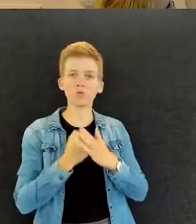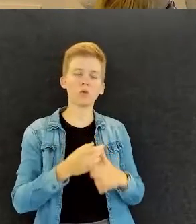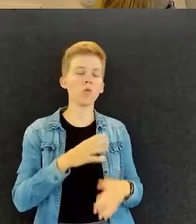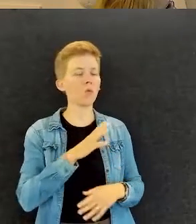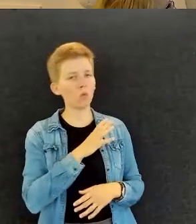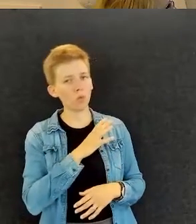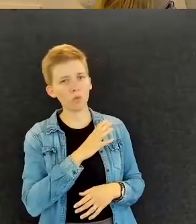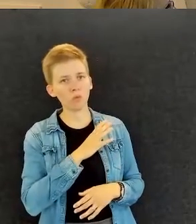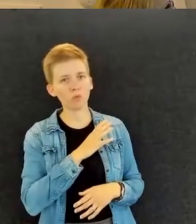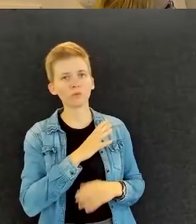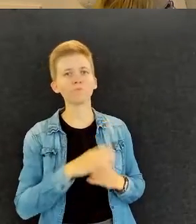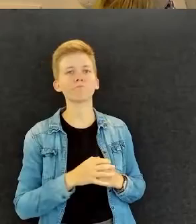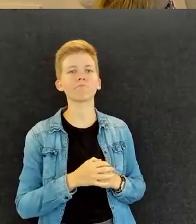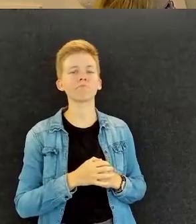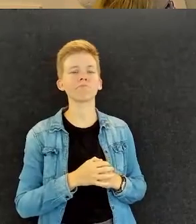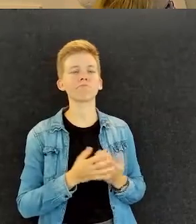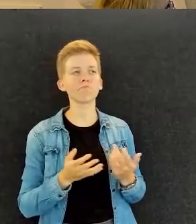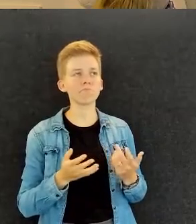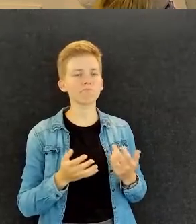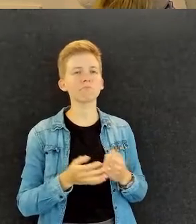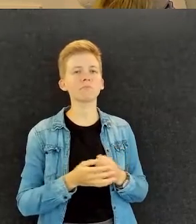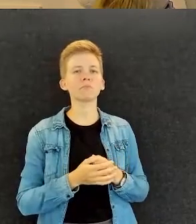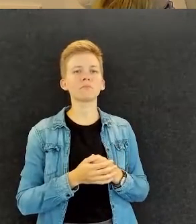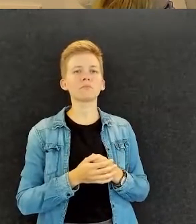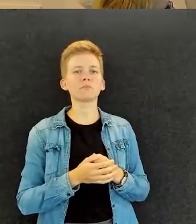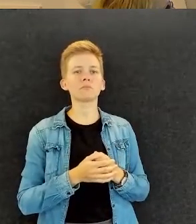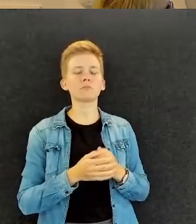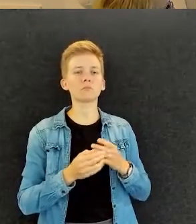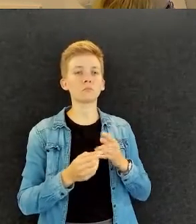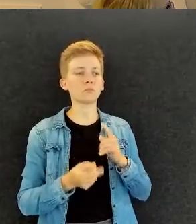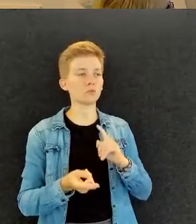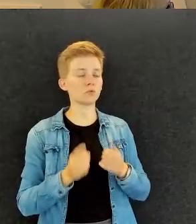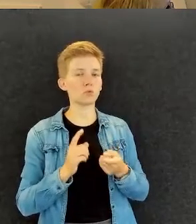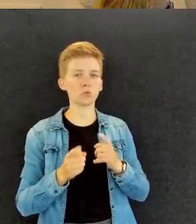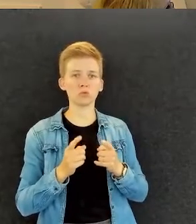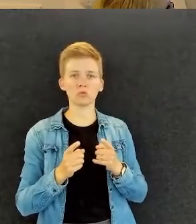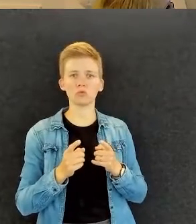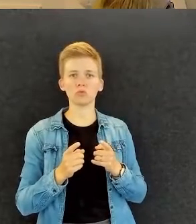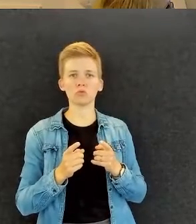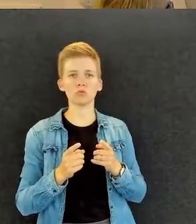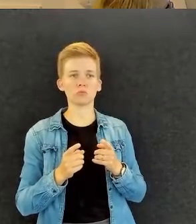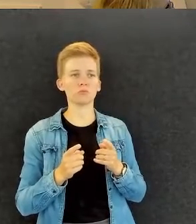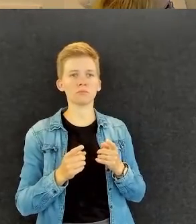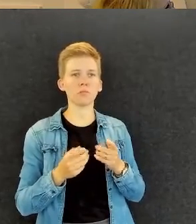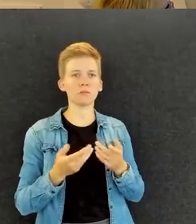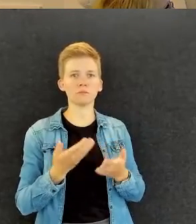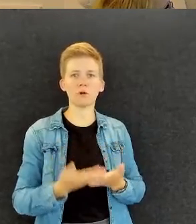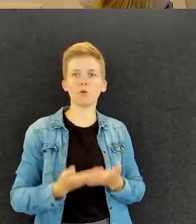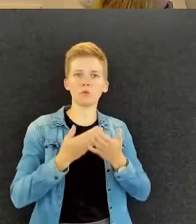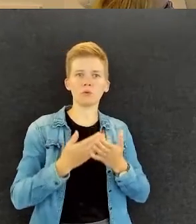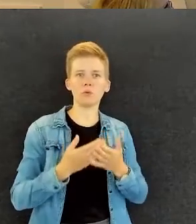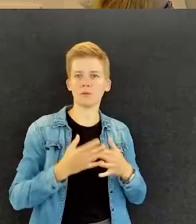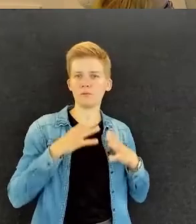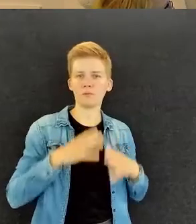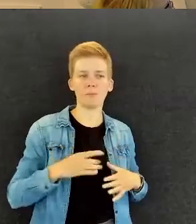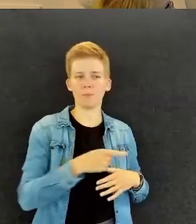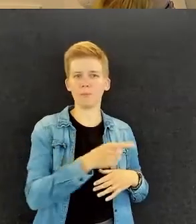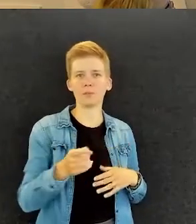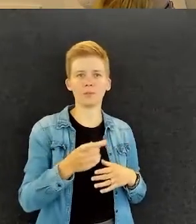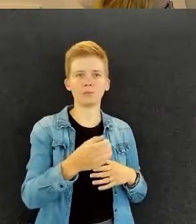on olemassa. Ja jos ne joidenkin kohdalla sitä palkkauskynnystä madaltaa, niin hyvä niin.